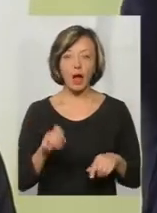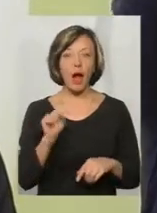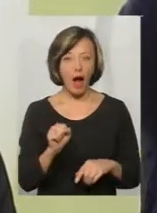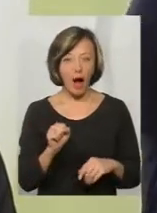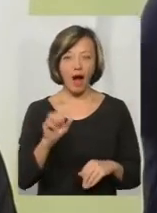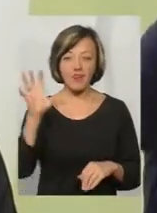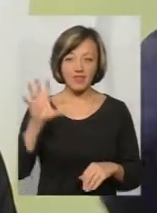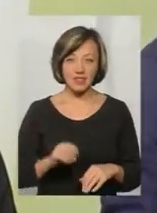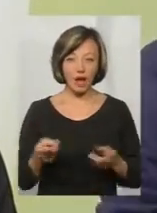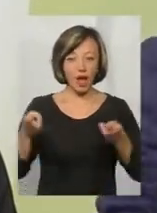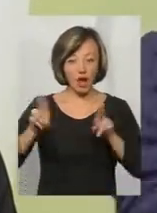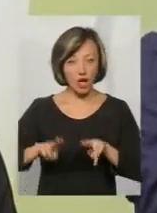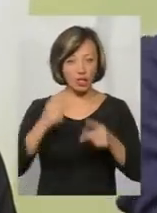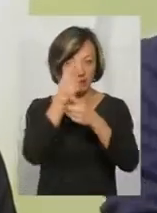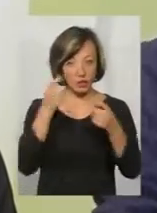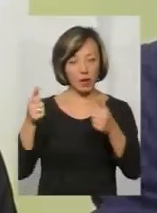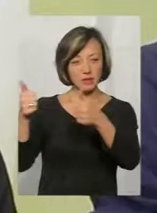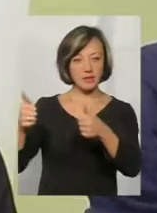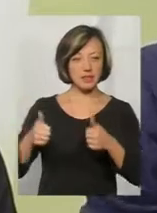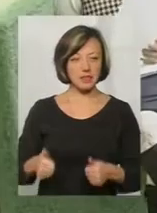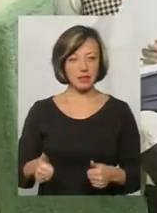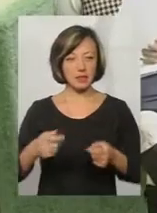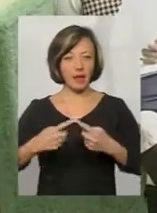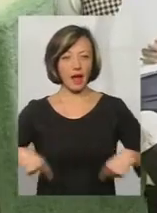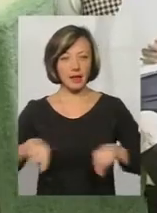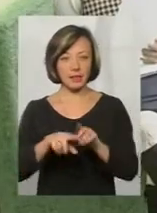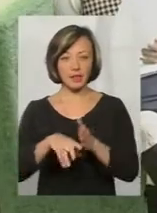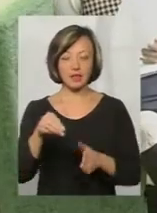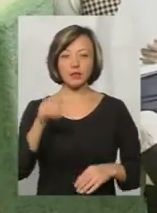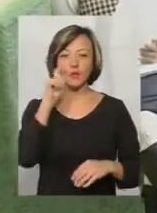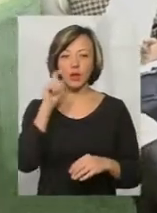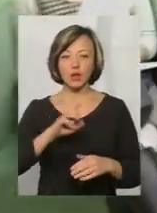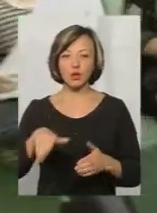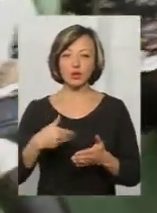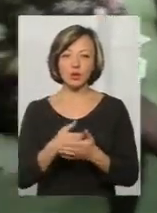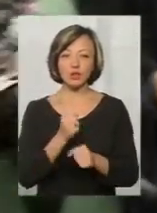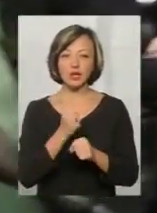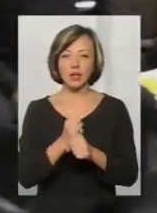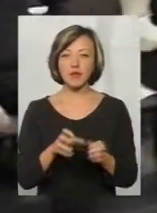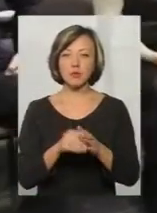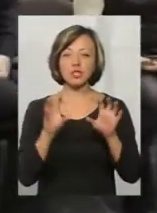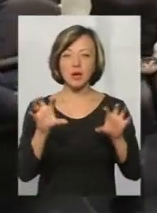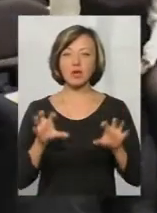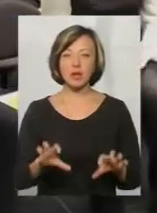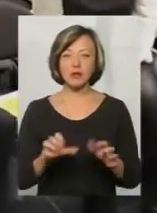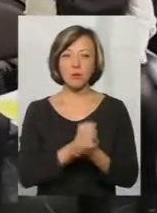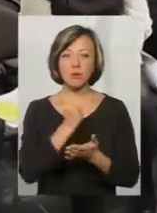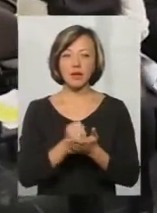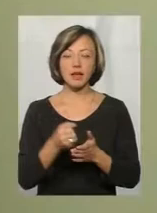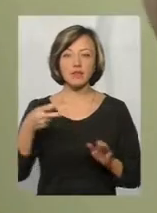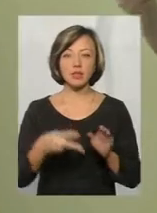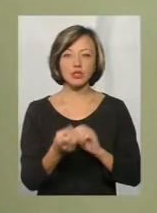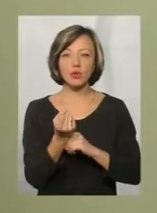вся решта інформації будуть висіти на дільниці. До речі, в Україні досі діє виборче законодавство прийнято у